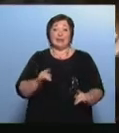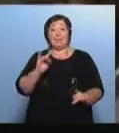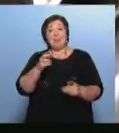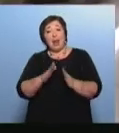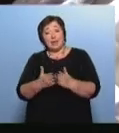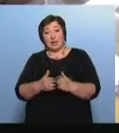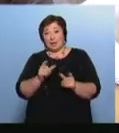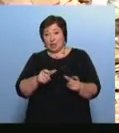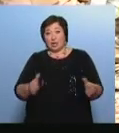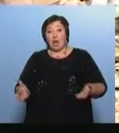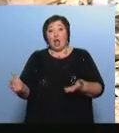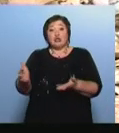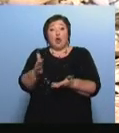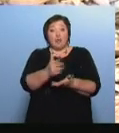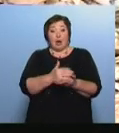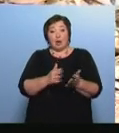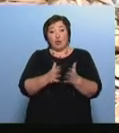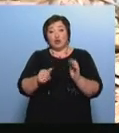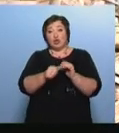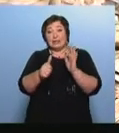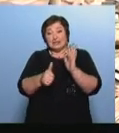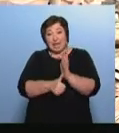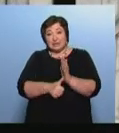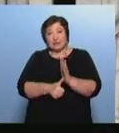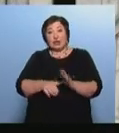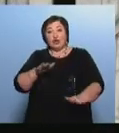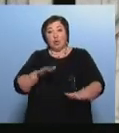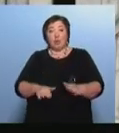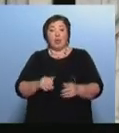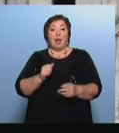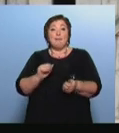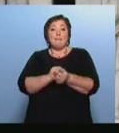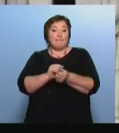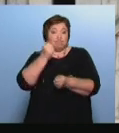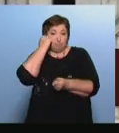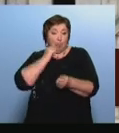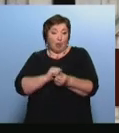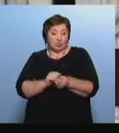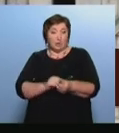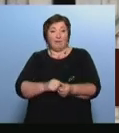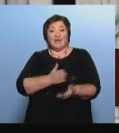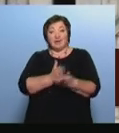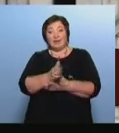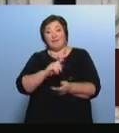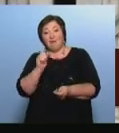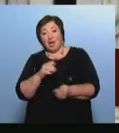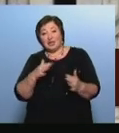Сообща уже собрали больше 16 тонн макулатуры Звонят ветераны войны труда Самый